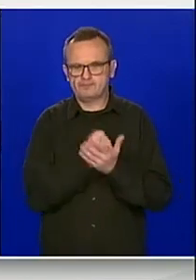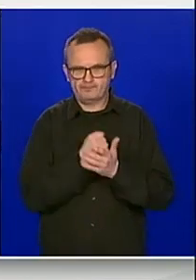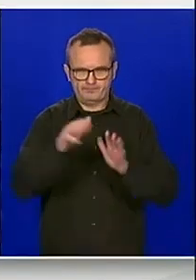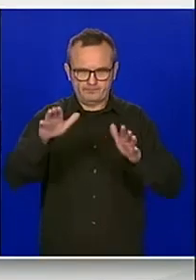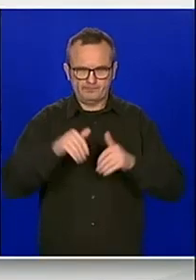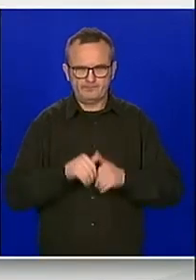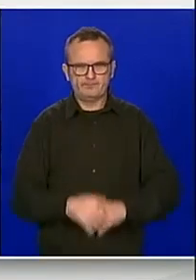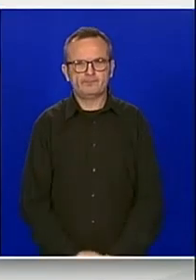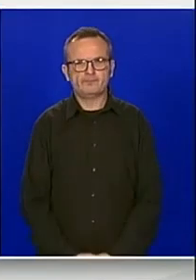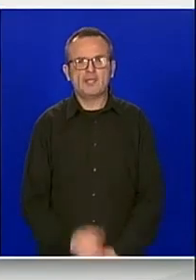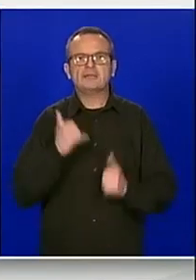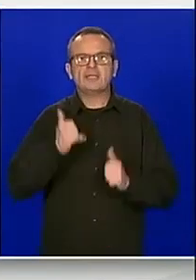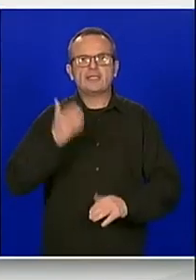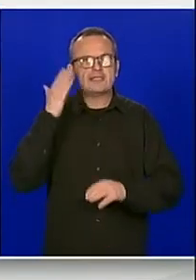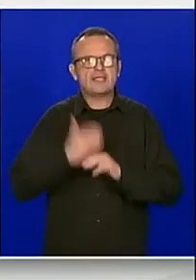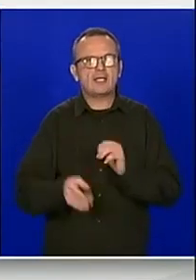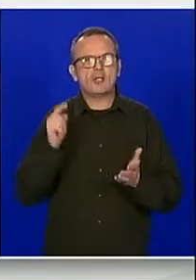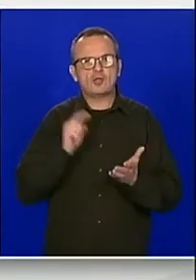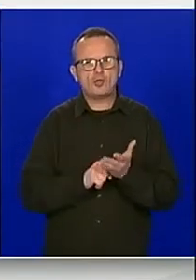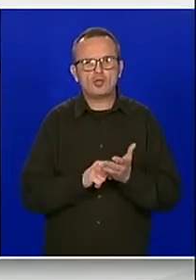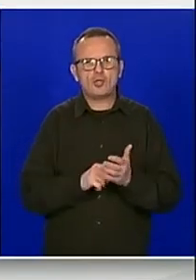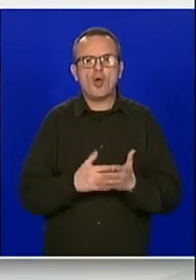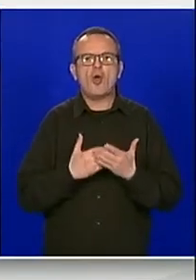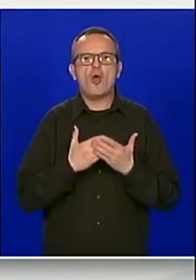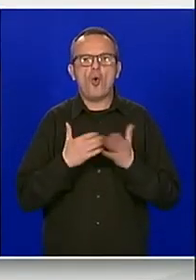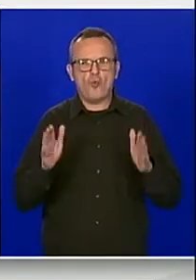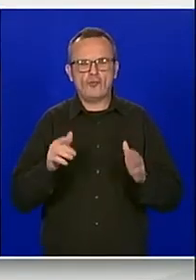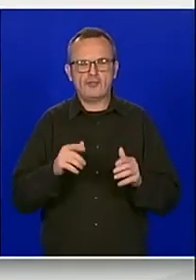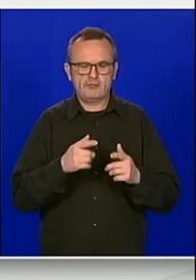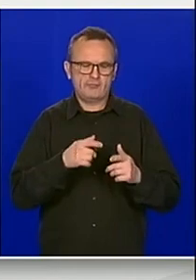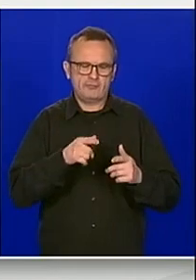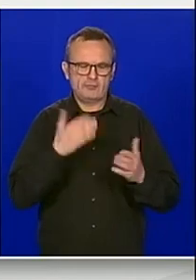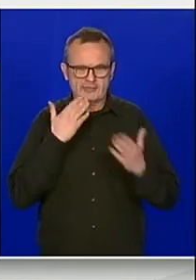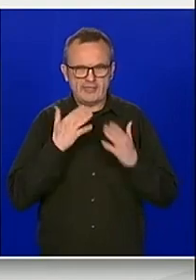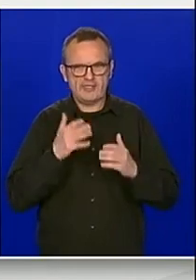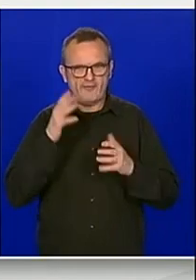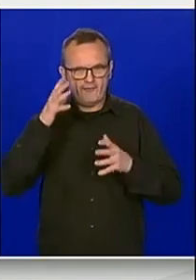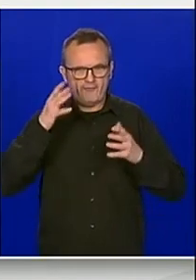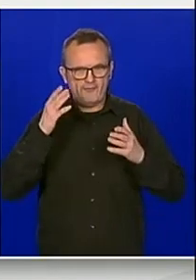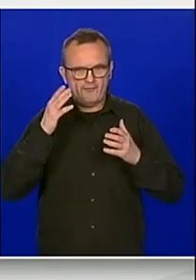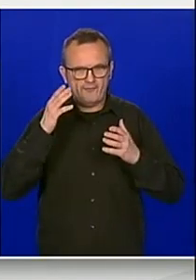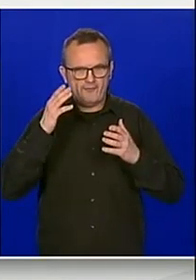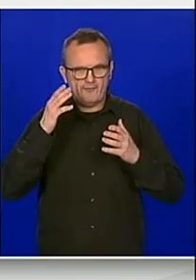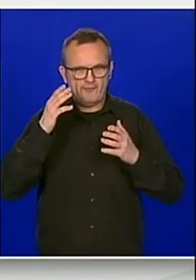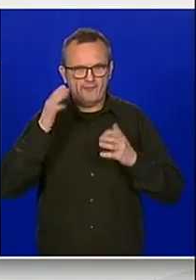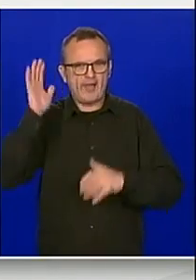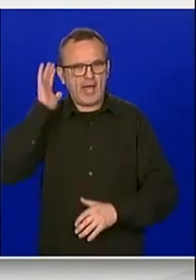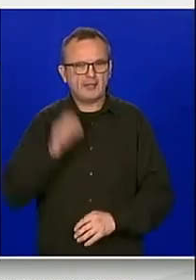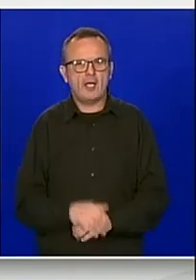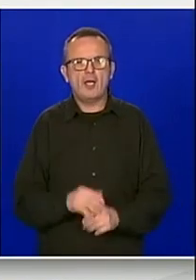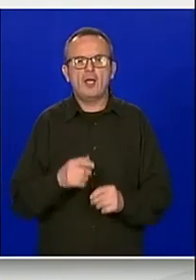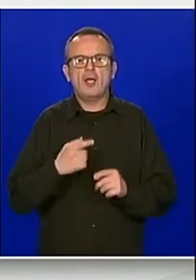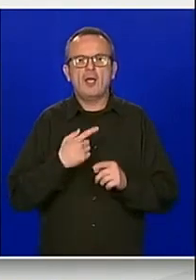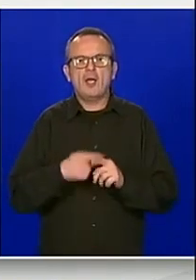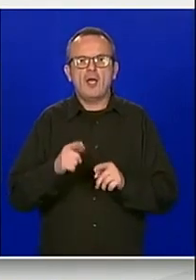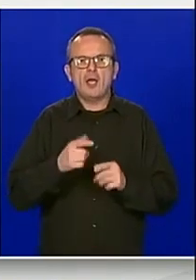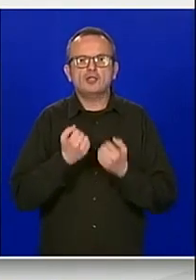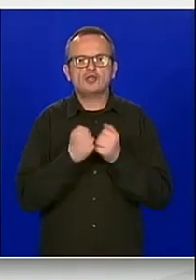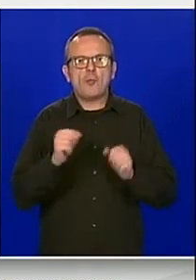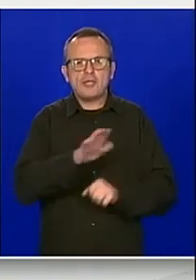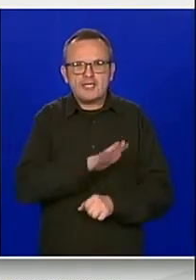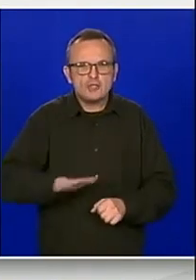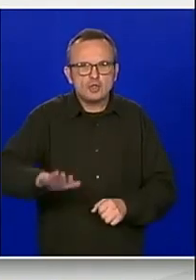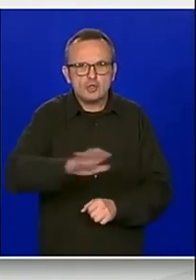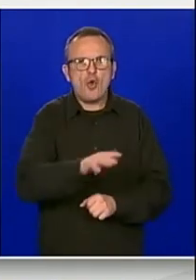prihvatili. I zadnja točka otvorenog dijela sjednice vlade, izvješće o poslovanju slobodnih zona u Republici Hrvatskoj za prošlu